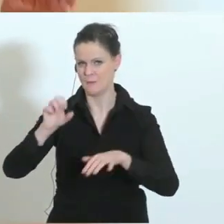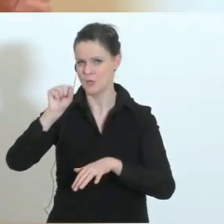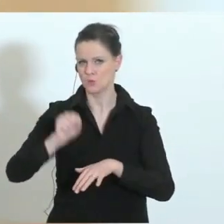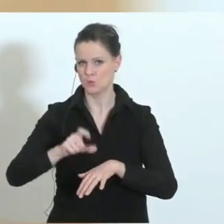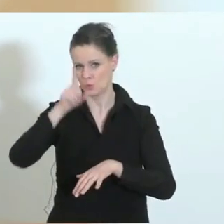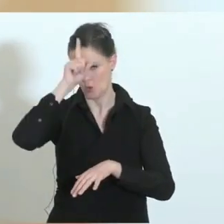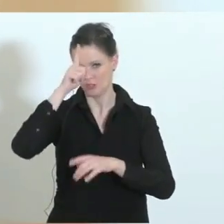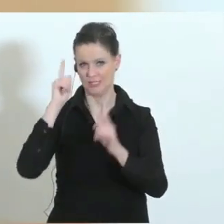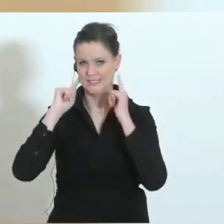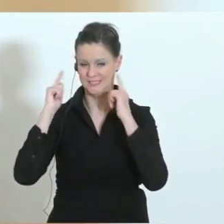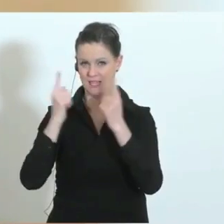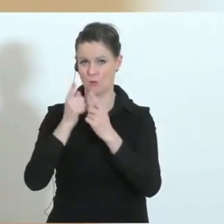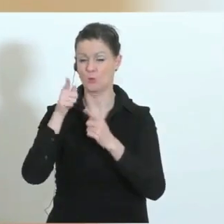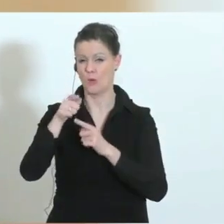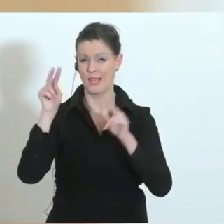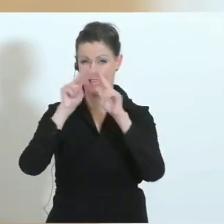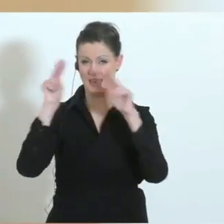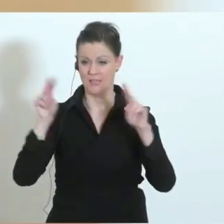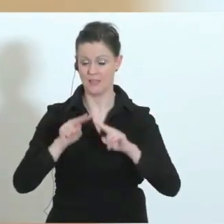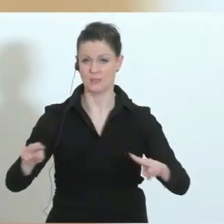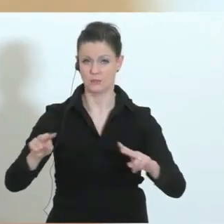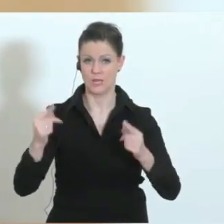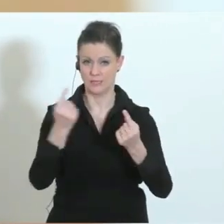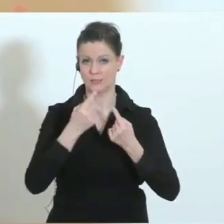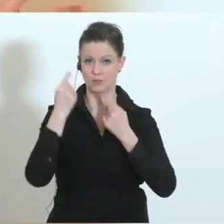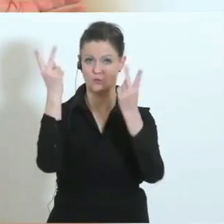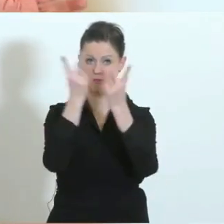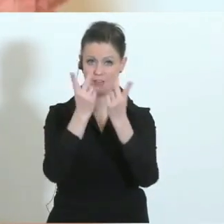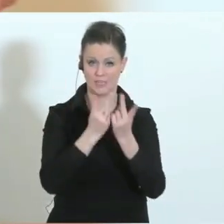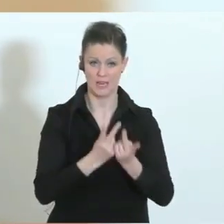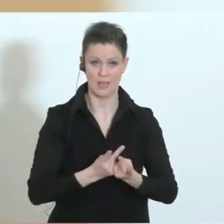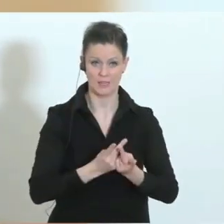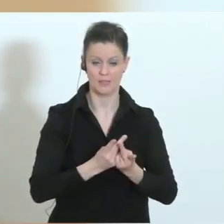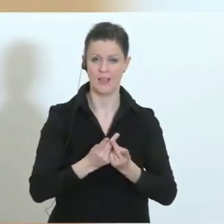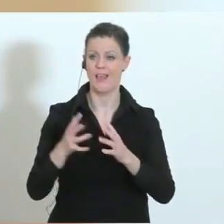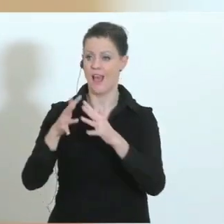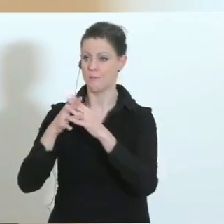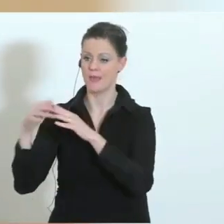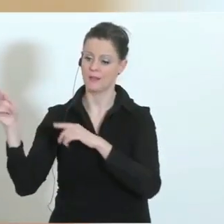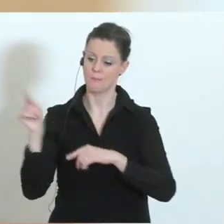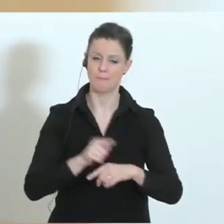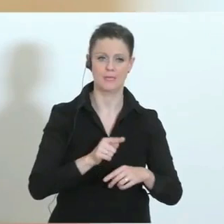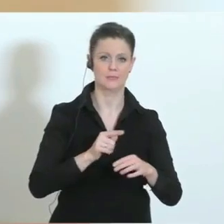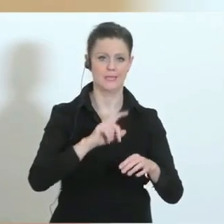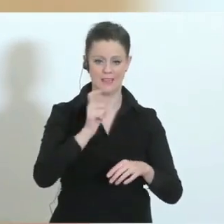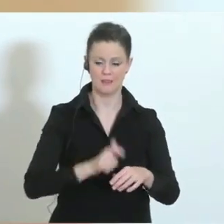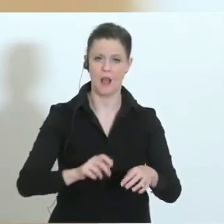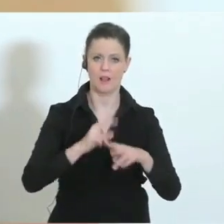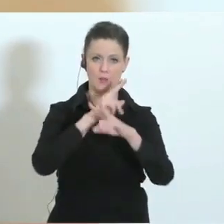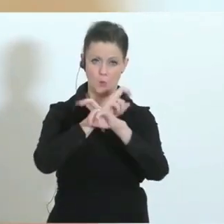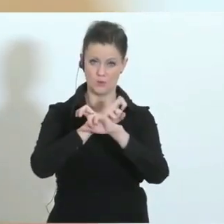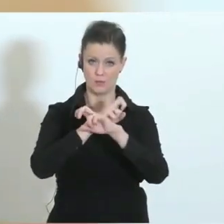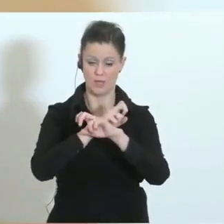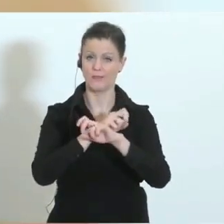wo die internationalen Situationen verglichen wurden, von den USA bis nach Italien, bis nach Österreich. Und